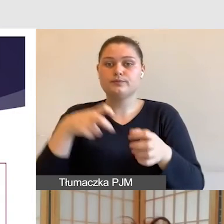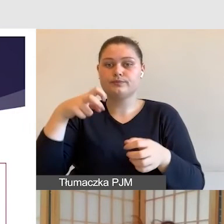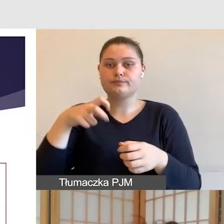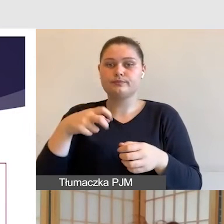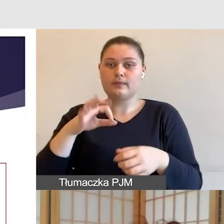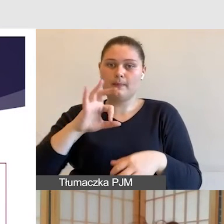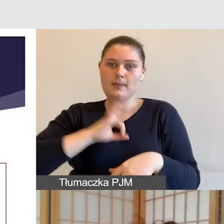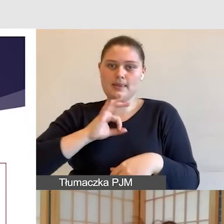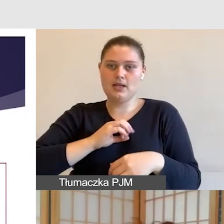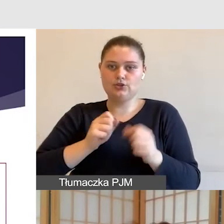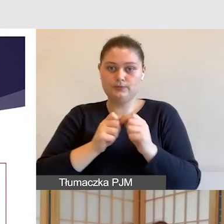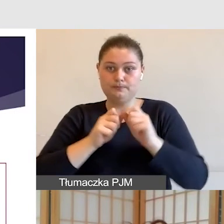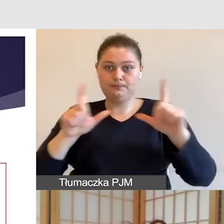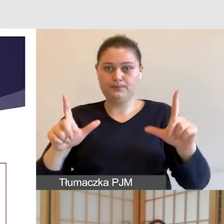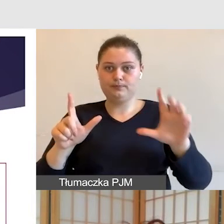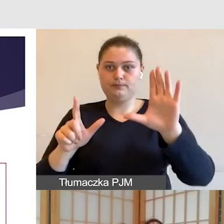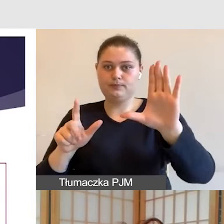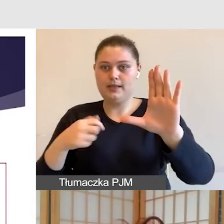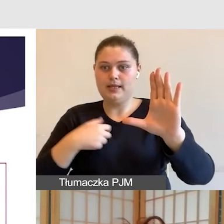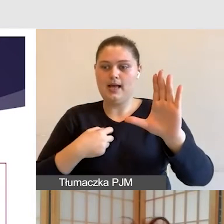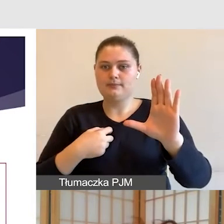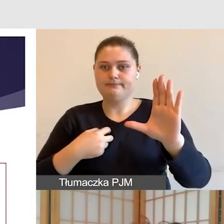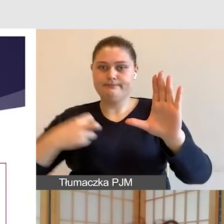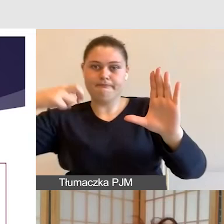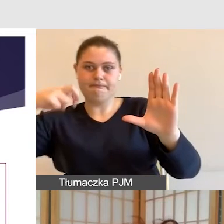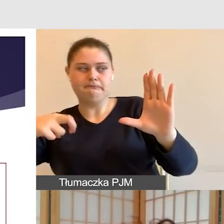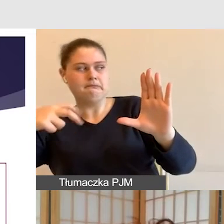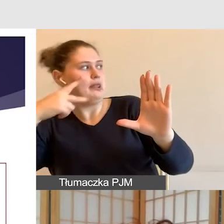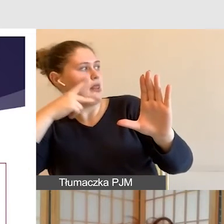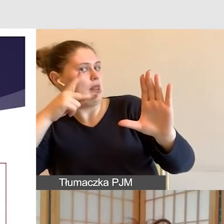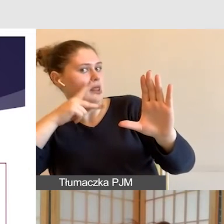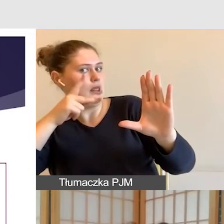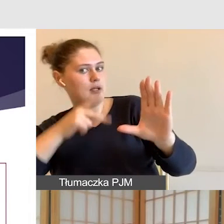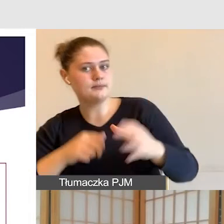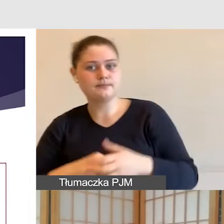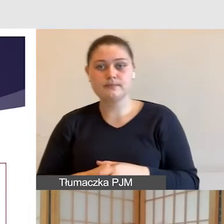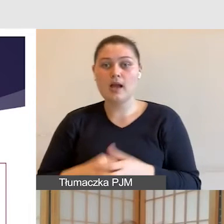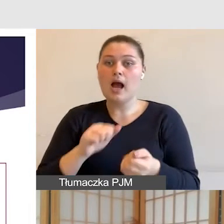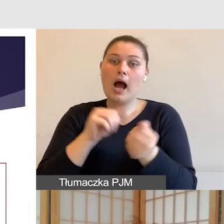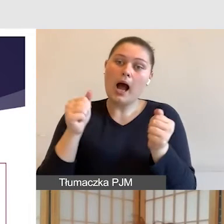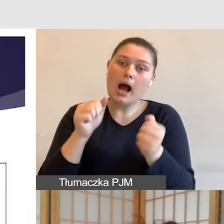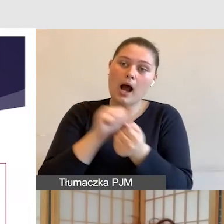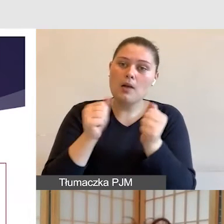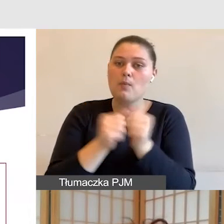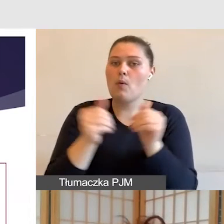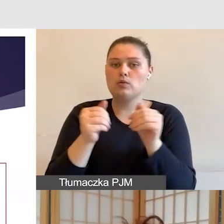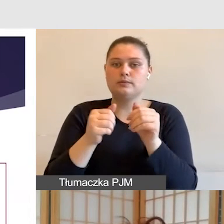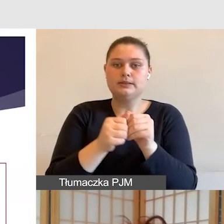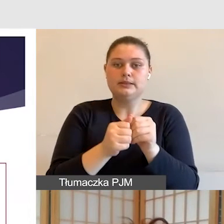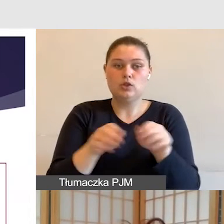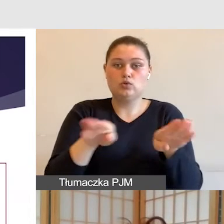wyświetlamy naszą prezentację, czy ustawiamy stoły w taki tradycyjny sposób szkolny, gdzie każdy wtedy może